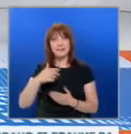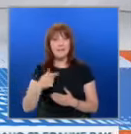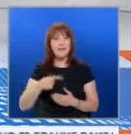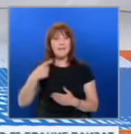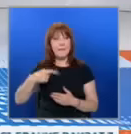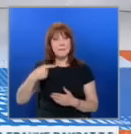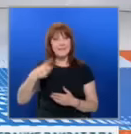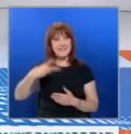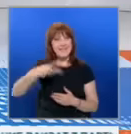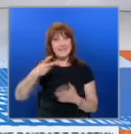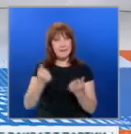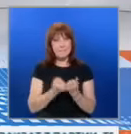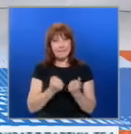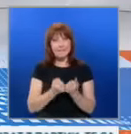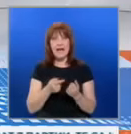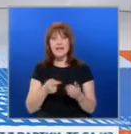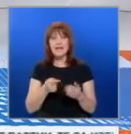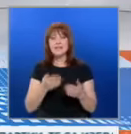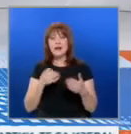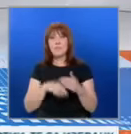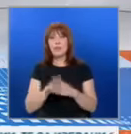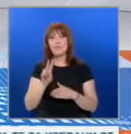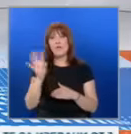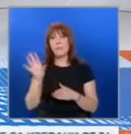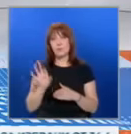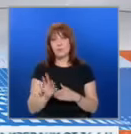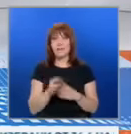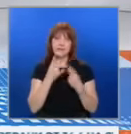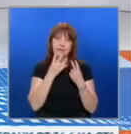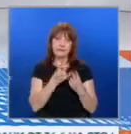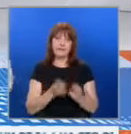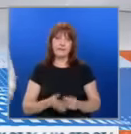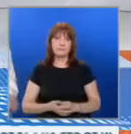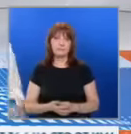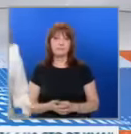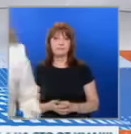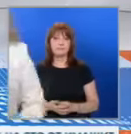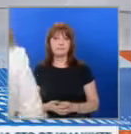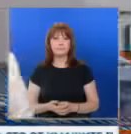е 2% над бариерата за влизане в парламент. Подробностите сега от Николай Минков.